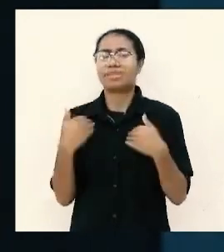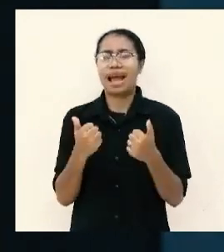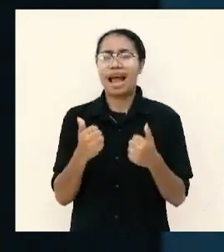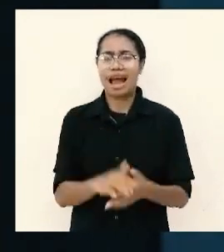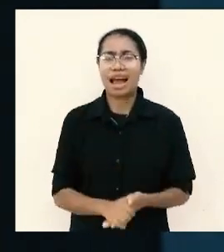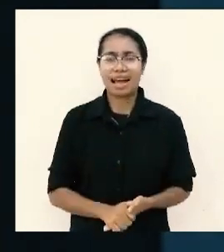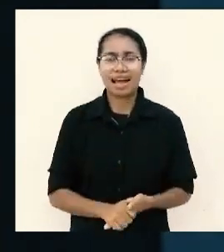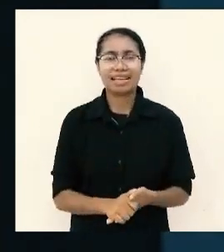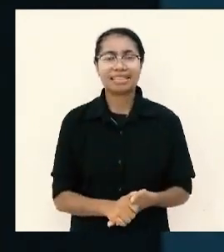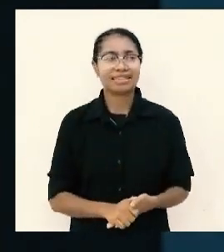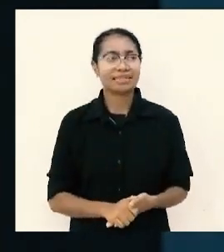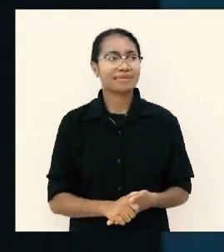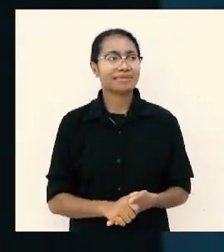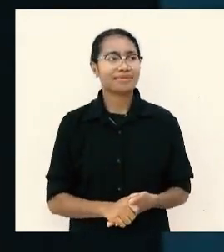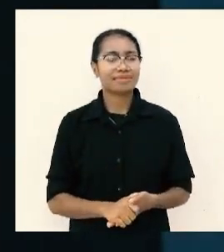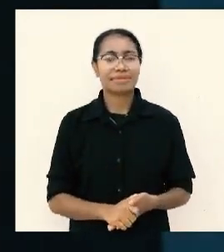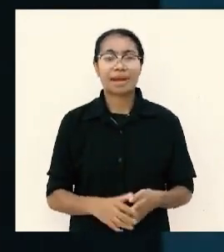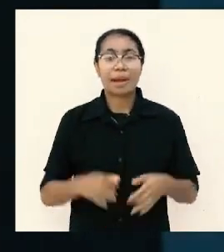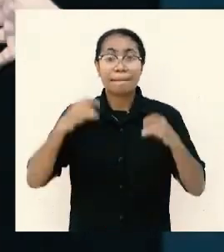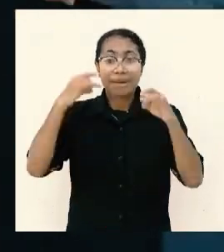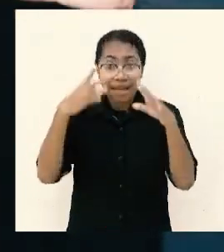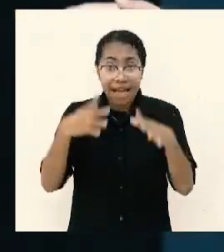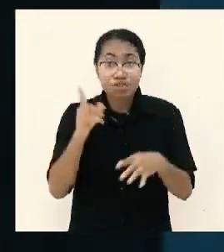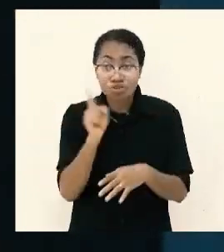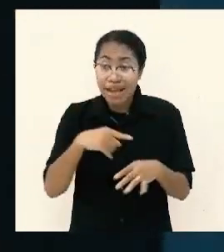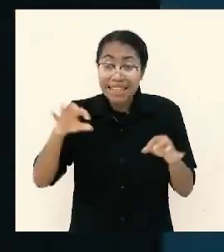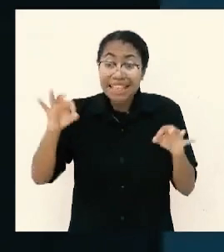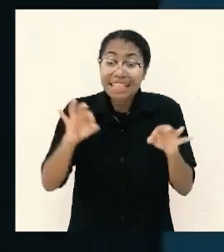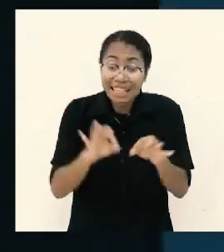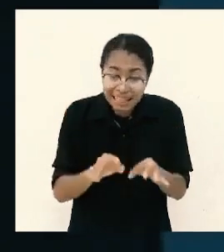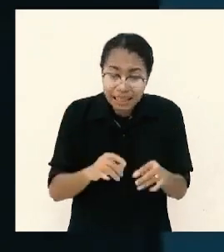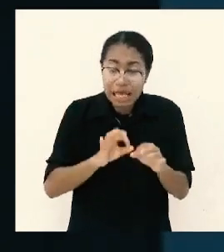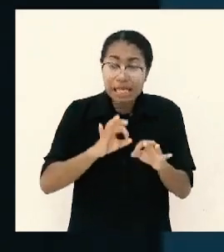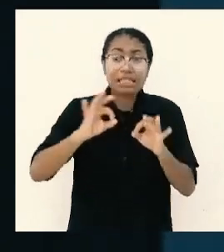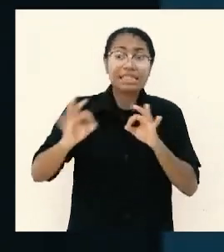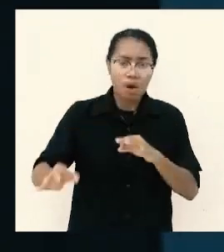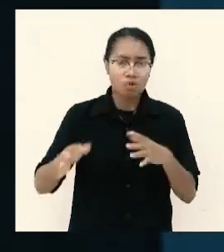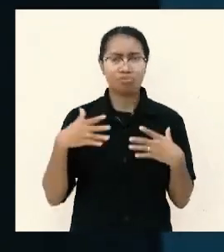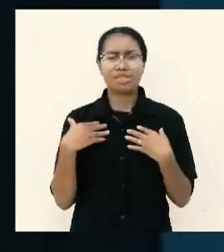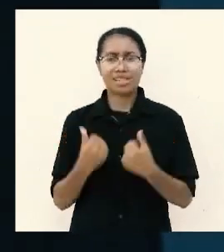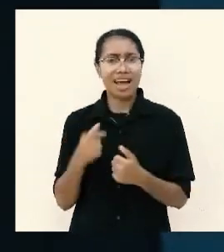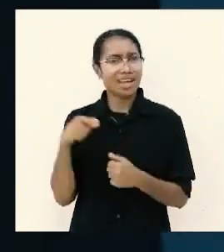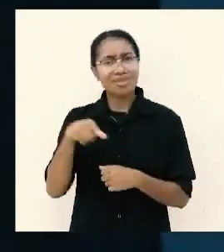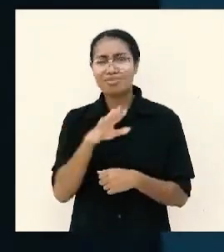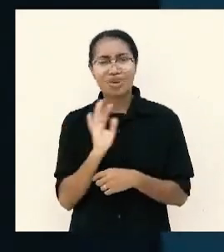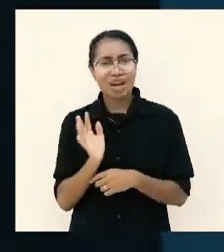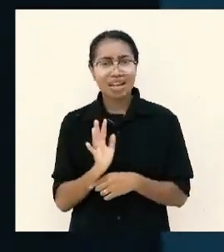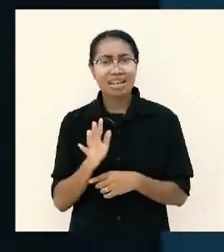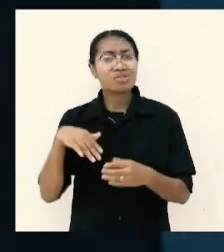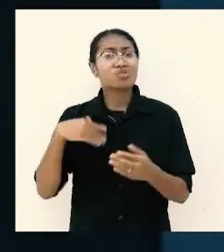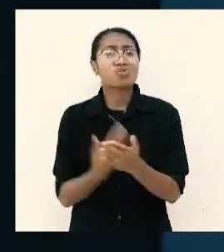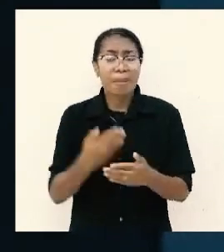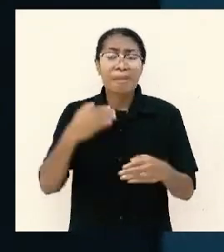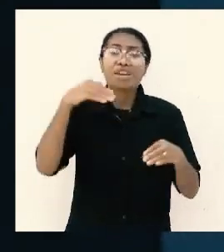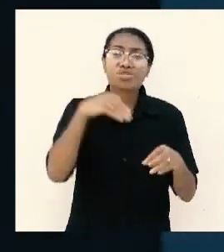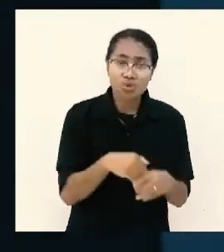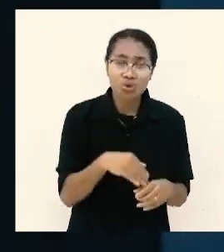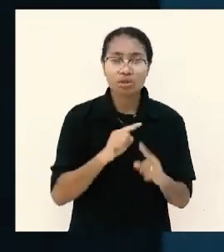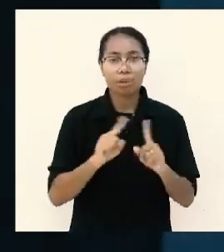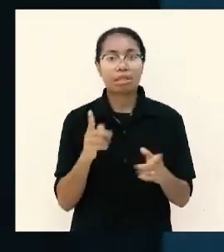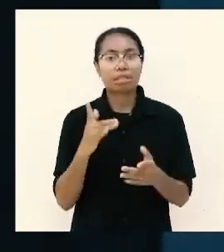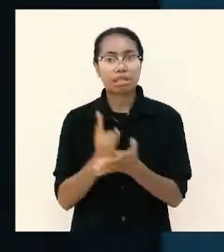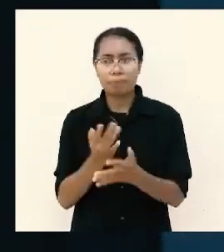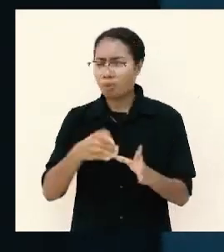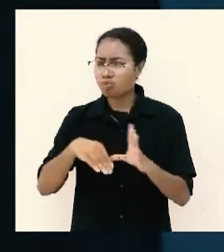berkat sudah dekat Tuhan perintah jauh dia menjauh ini bukan hanya dekat sudah masuk Tuhan perintah keluar dia keluar